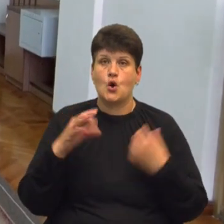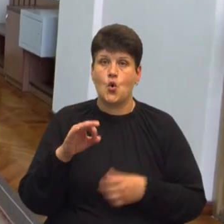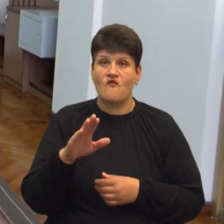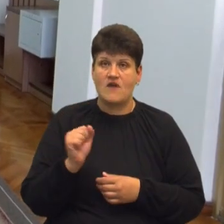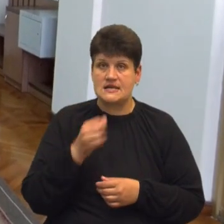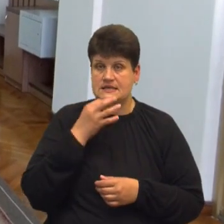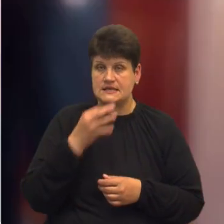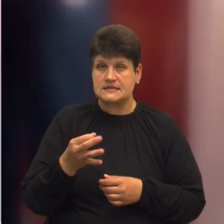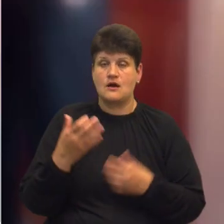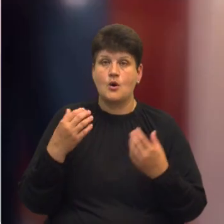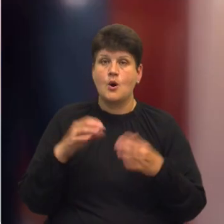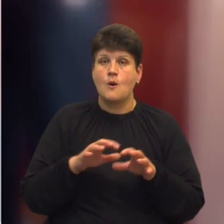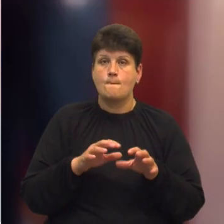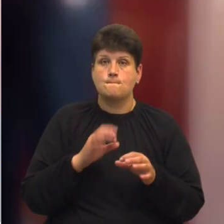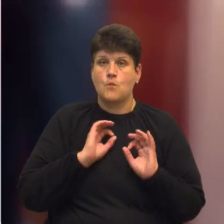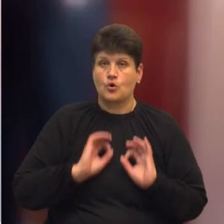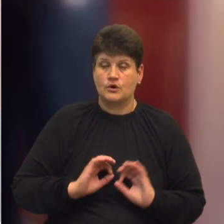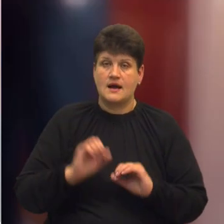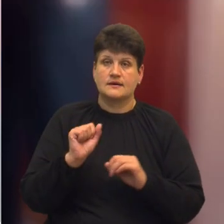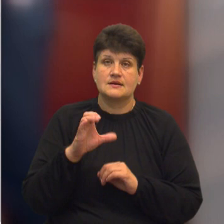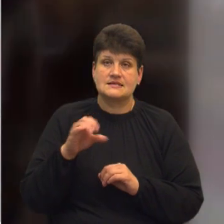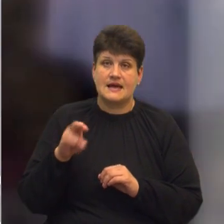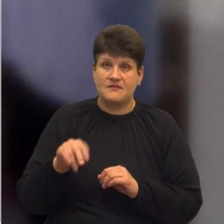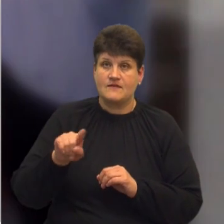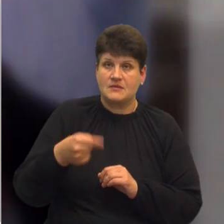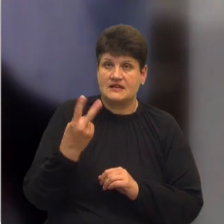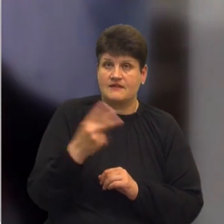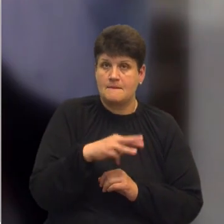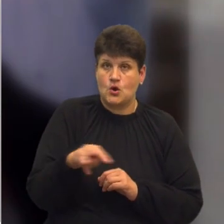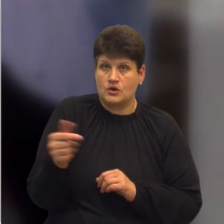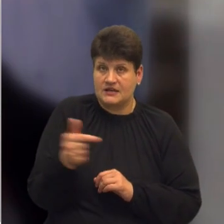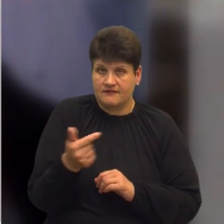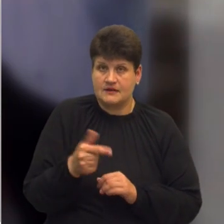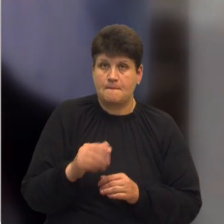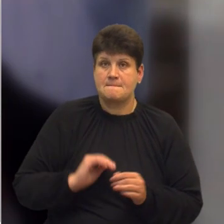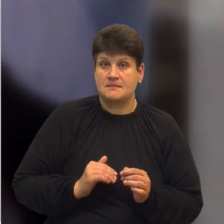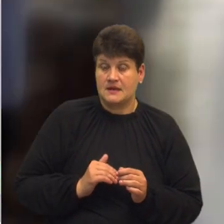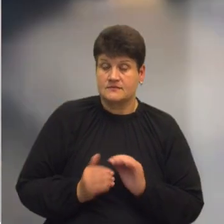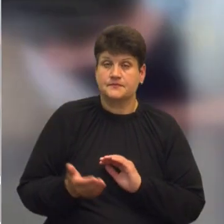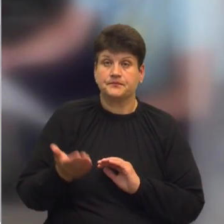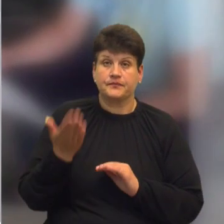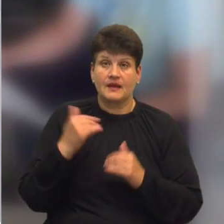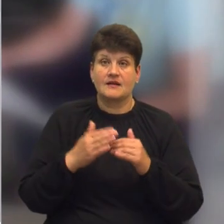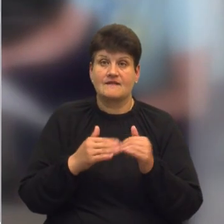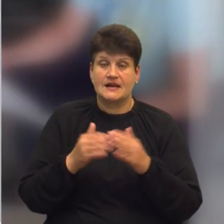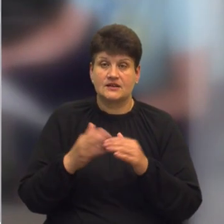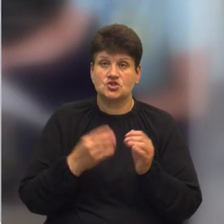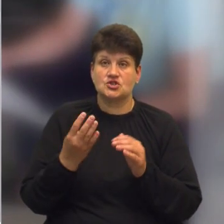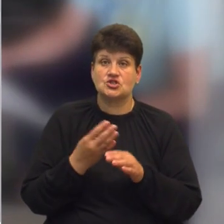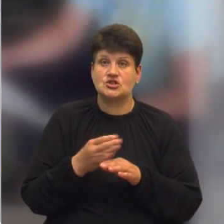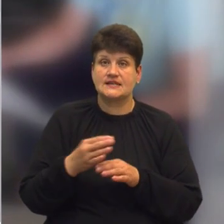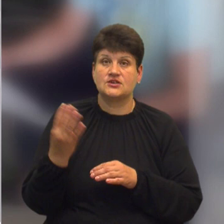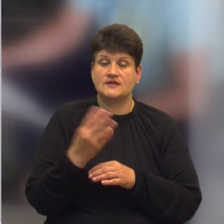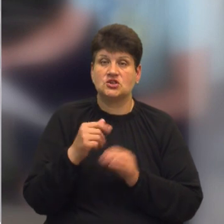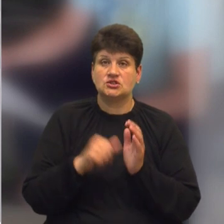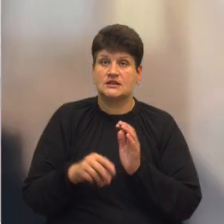прокурор Артем Стельмах. Він розповів, що посадовці вимагали понад 2 мільйони гривень у підприємця. Попередня кваліфікація – частина 4-та 368